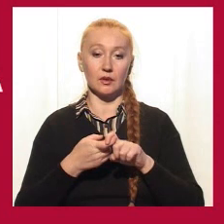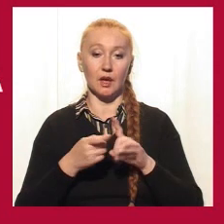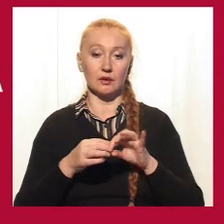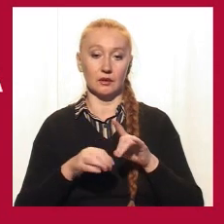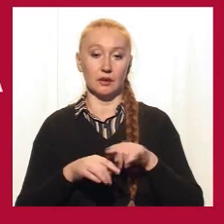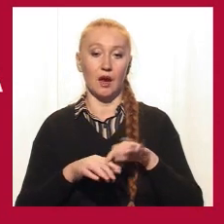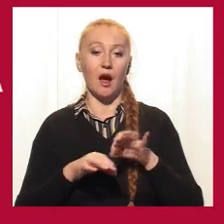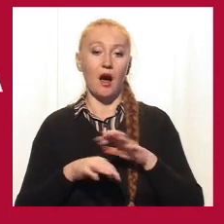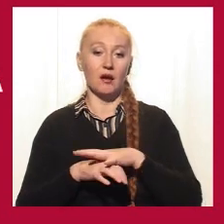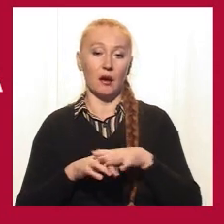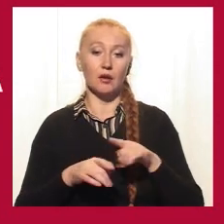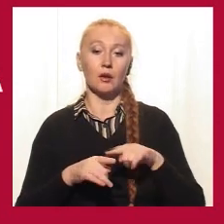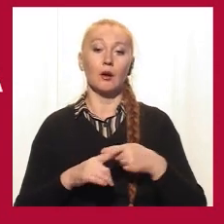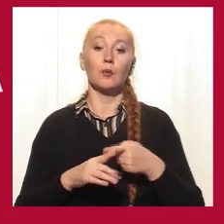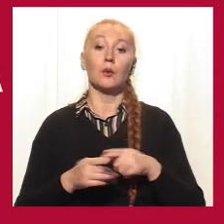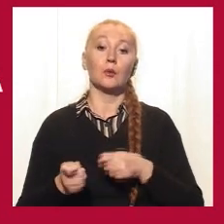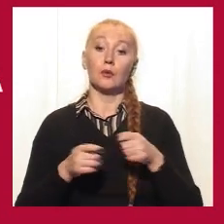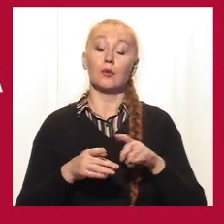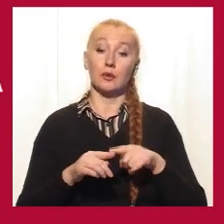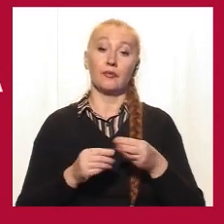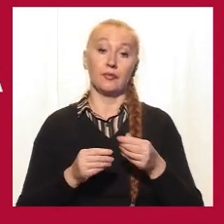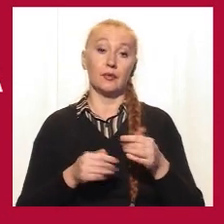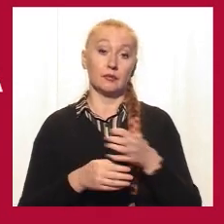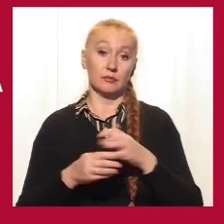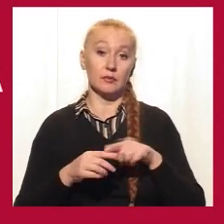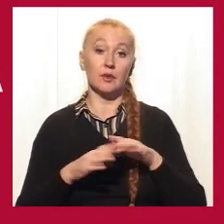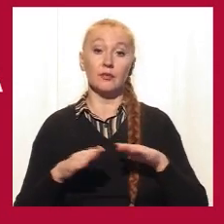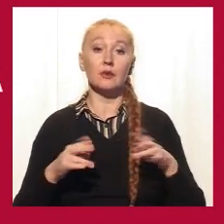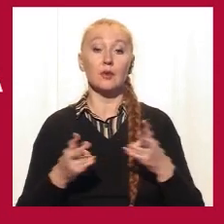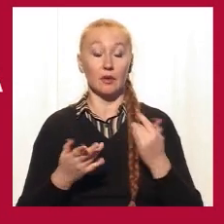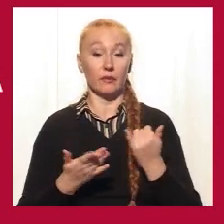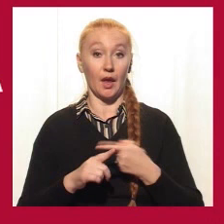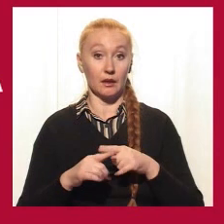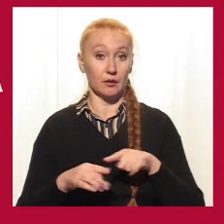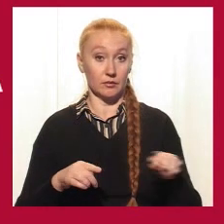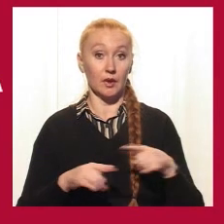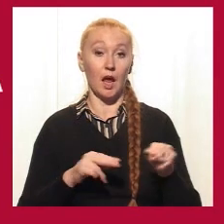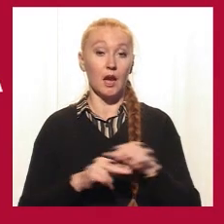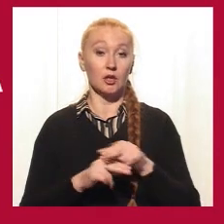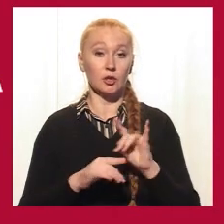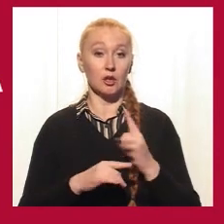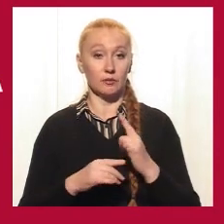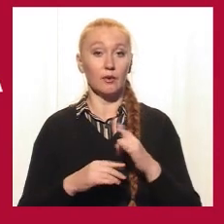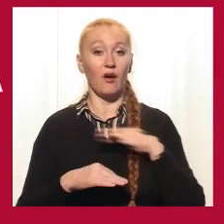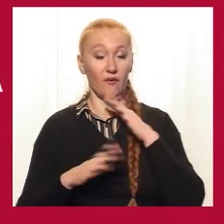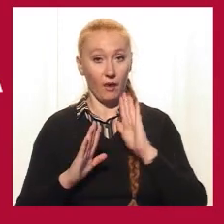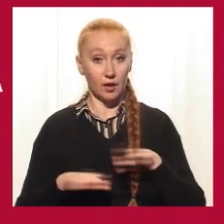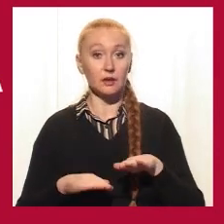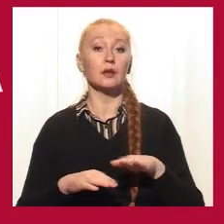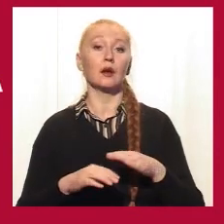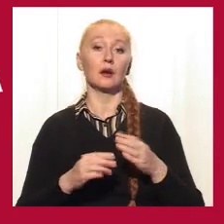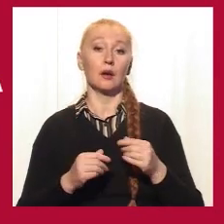Донеччини, яка допомагала.